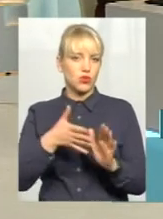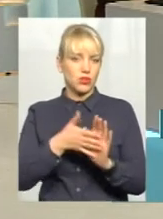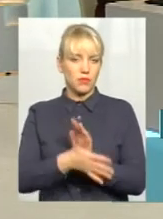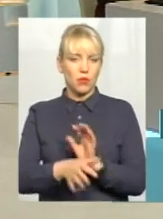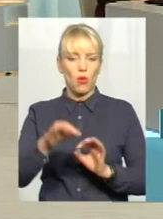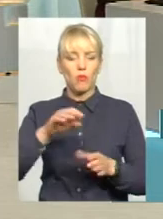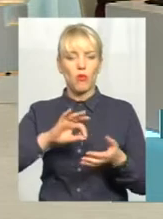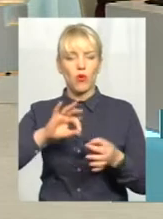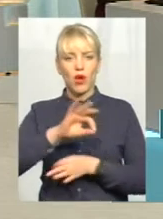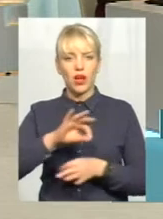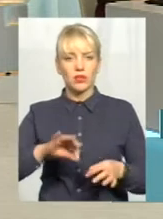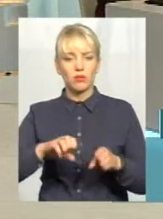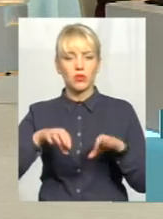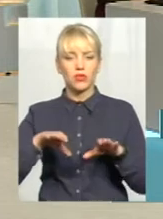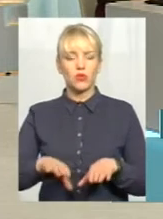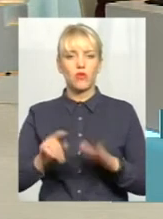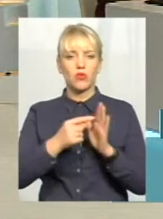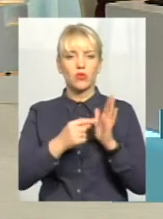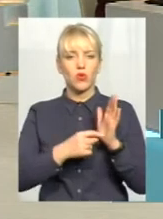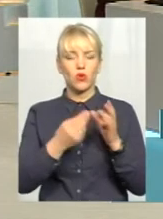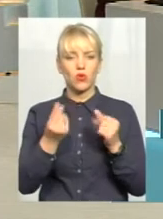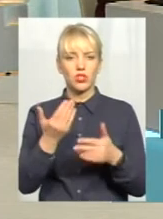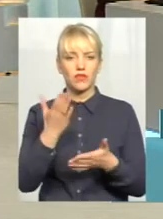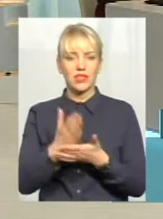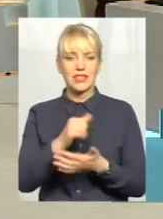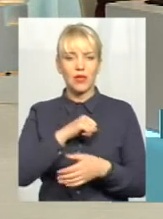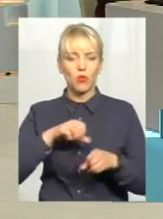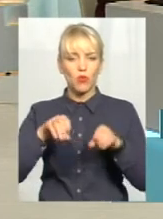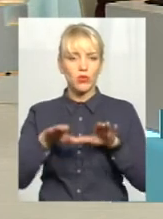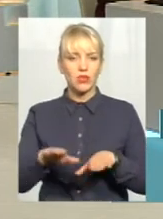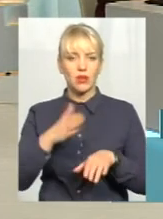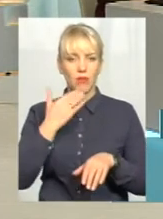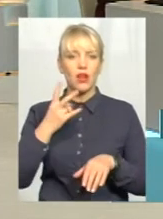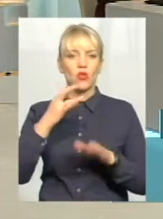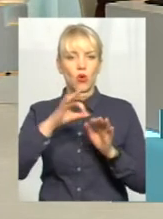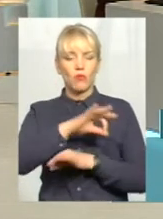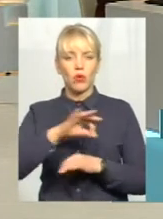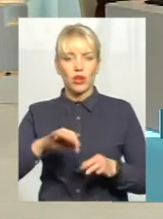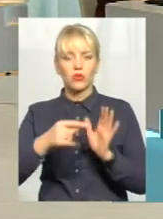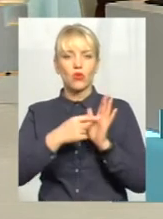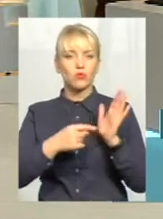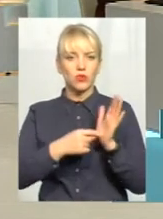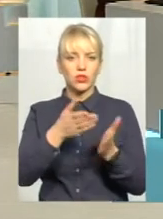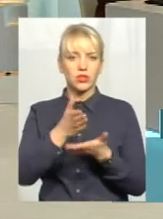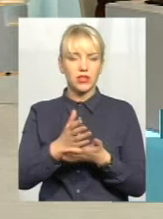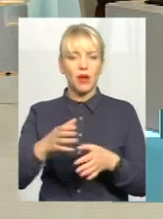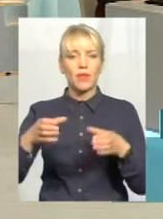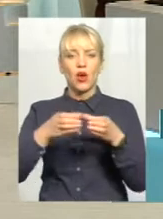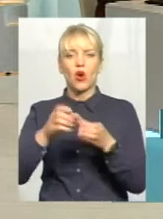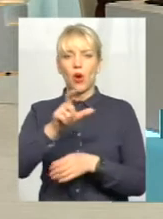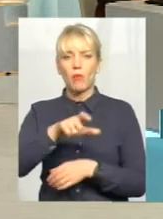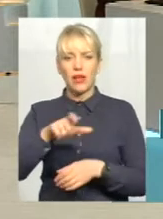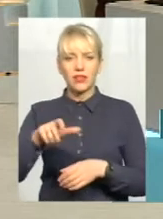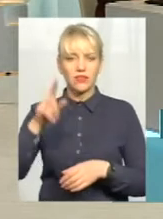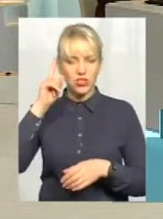до речі, про розподіл коштів в цьому році, він є, ще самої постанови нема, але проєкт розподілу є. Тому громади орієнтовно вже знають